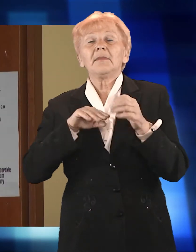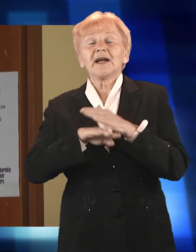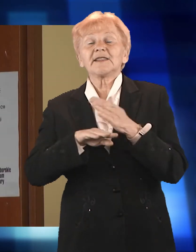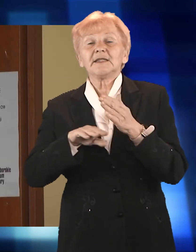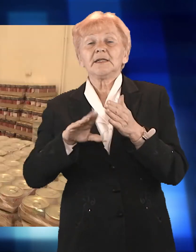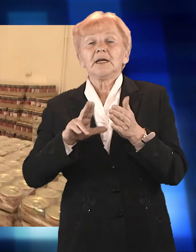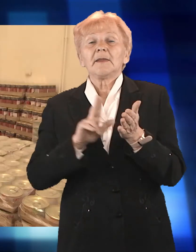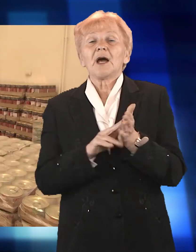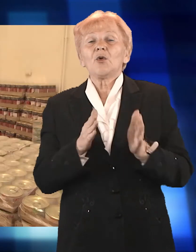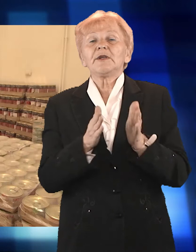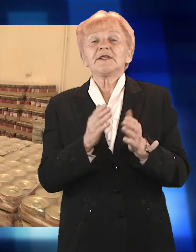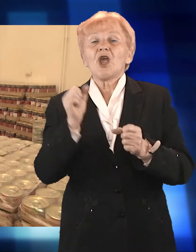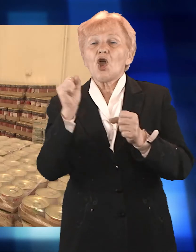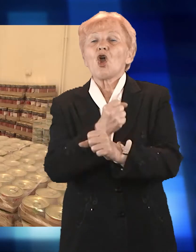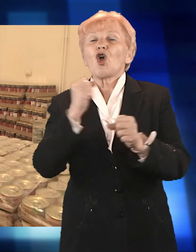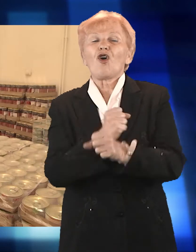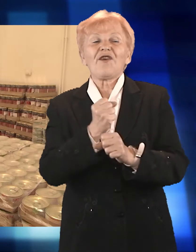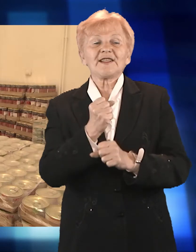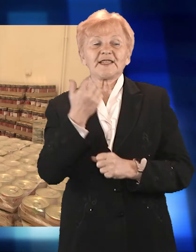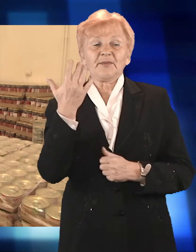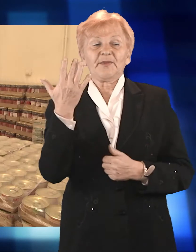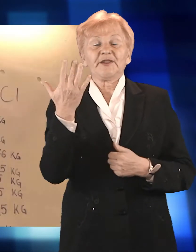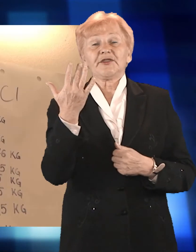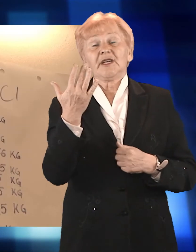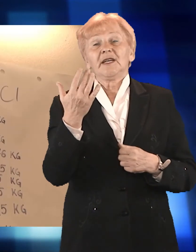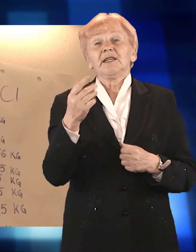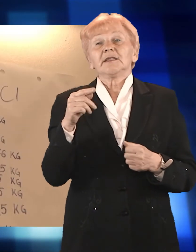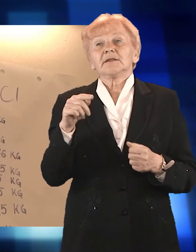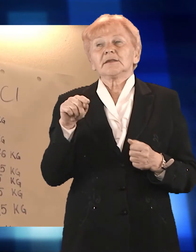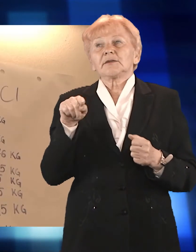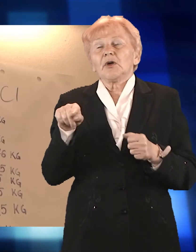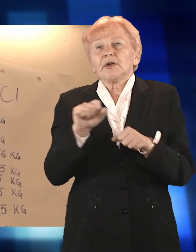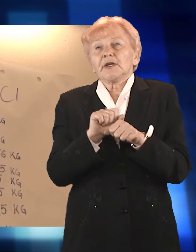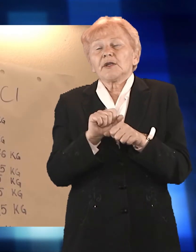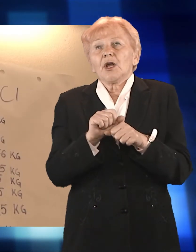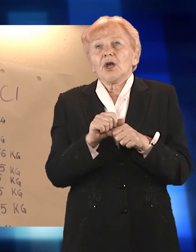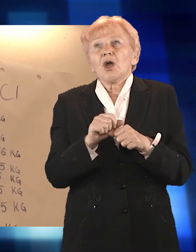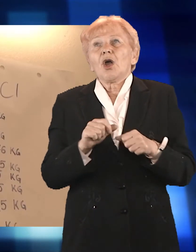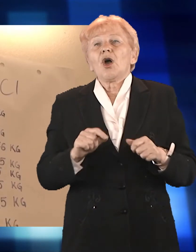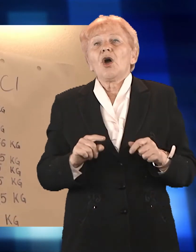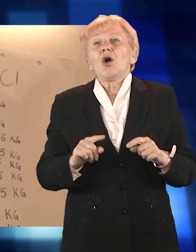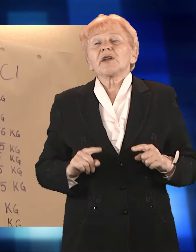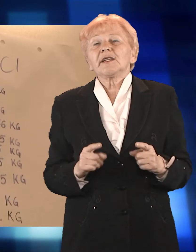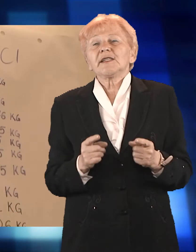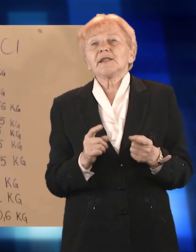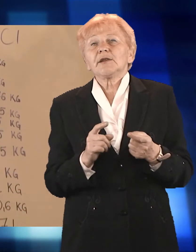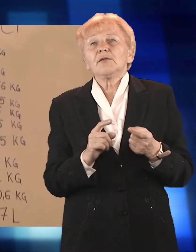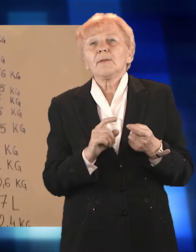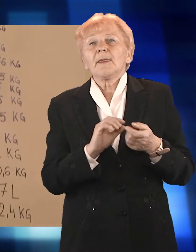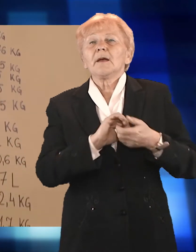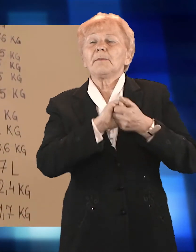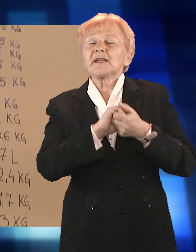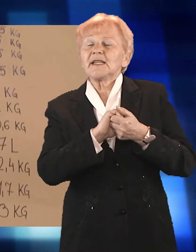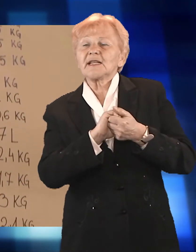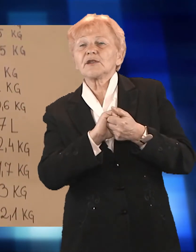października oficjalnie swoją działalność rozpoczyna magazyn żywności, który jest organizacją partnerską Śląskiego Banku Żywności z siedzibą w Chorzowie i którego